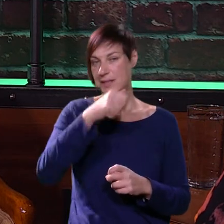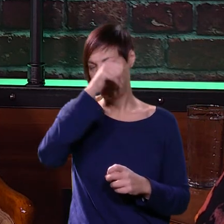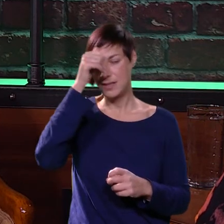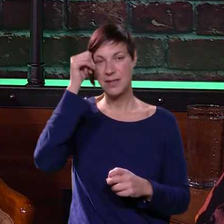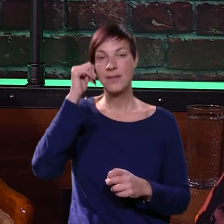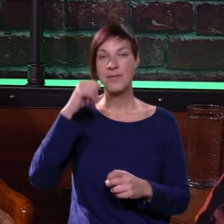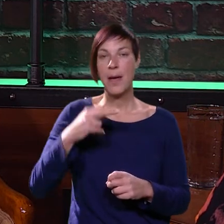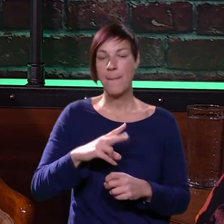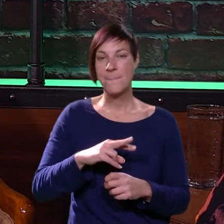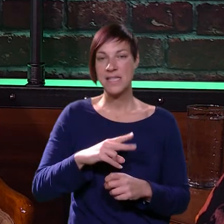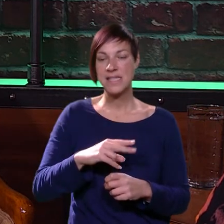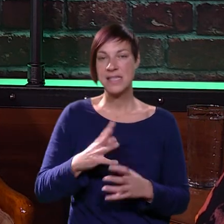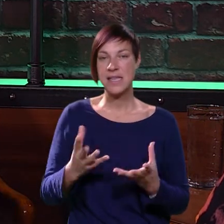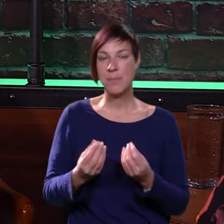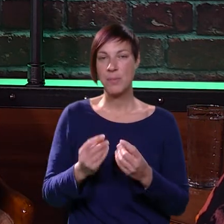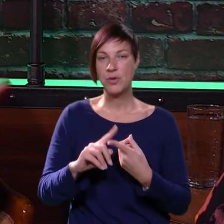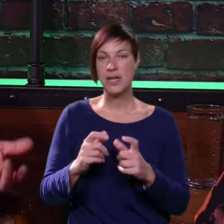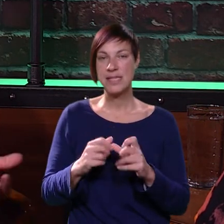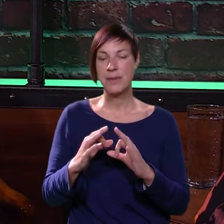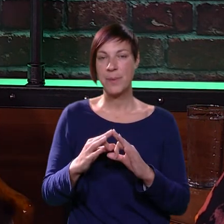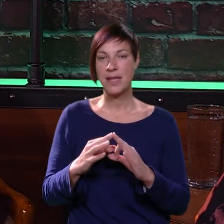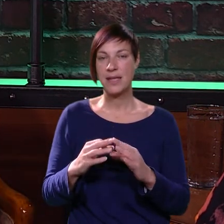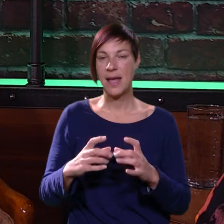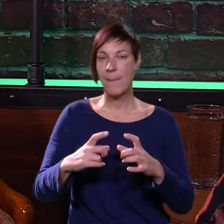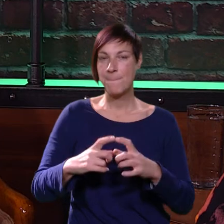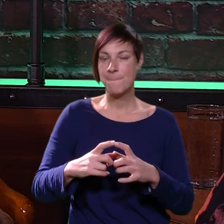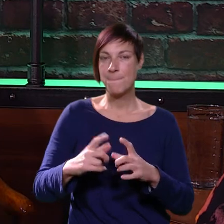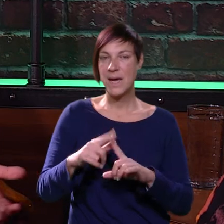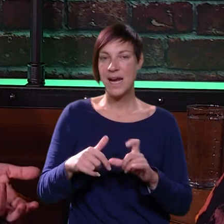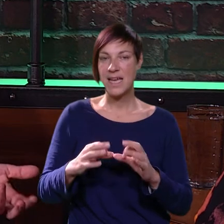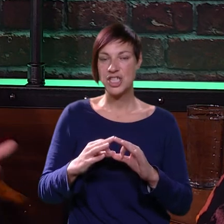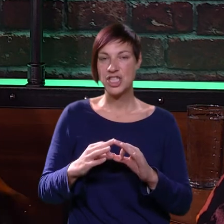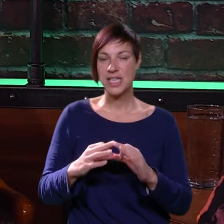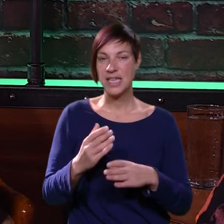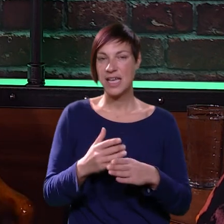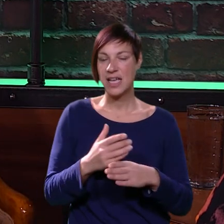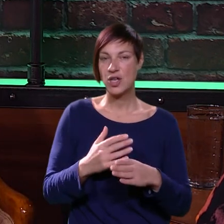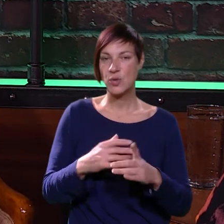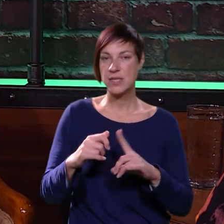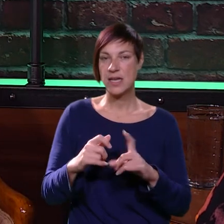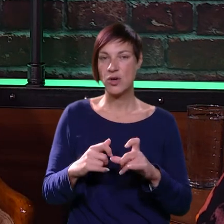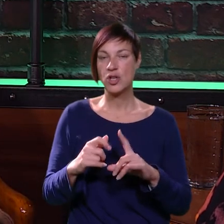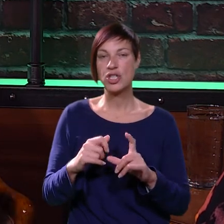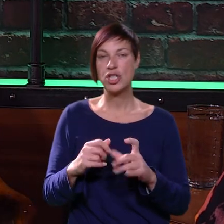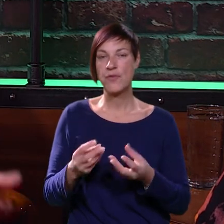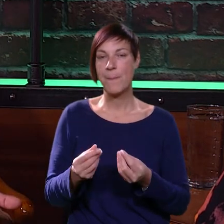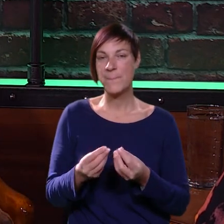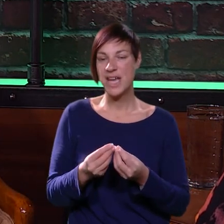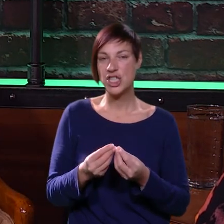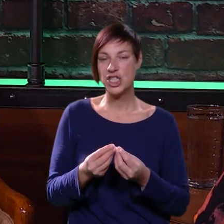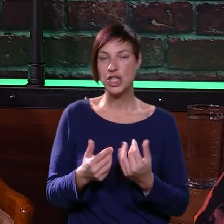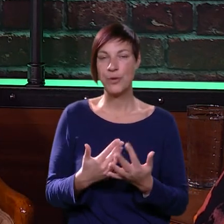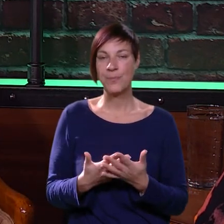diabetičara, oni su blizonci, imao puno recepta, recimo, palačinke, ukusne, onda kruk sa kokosovim brašnom, sa